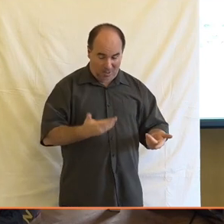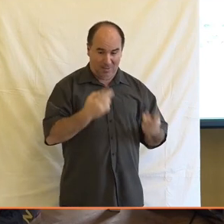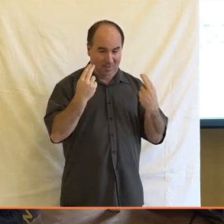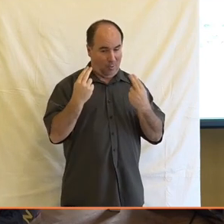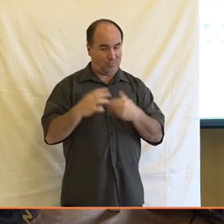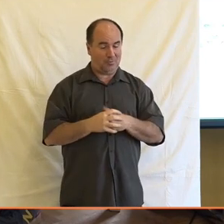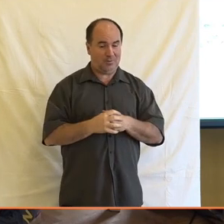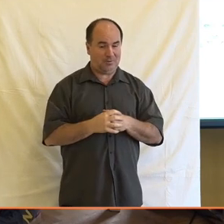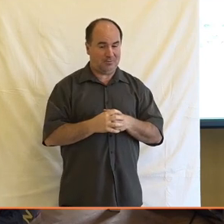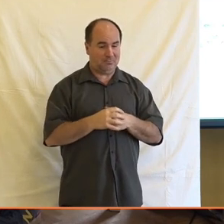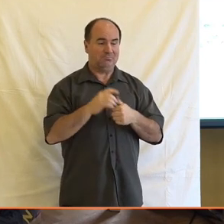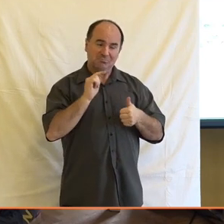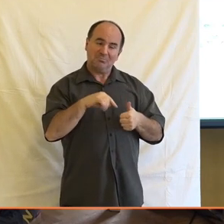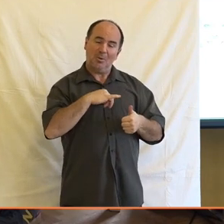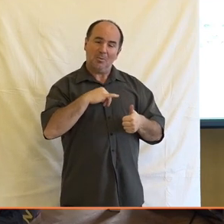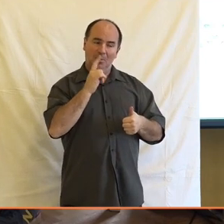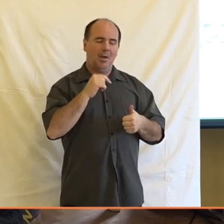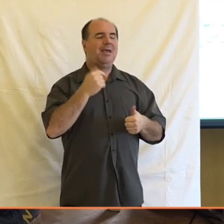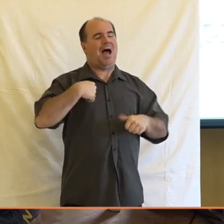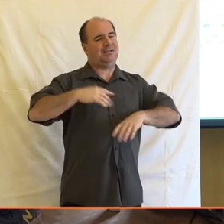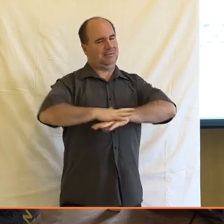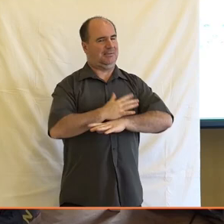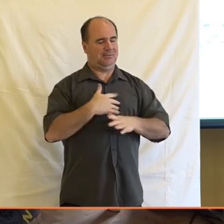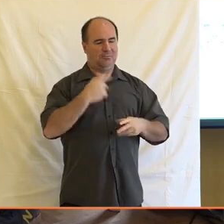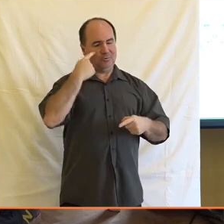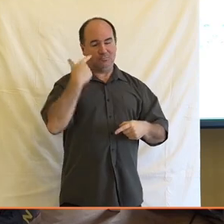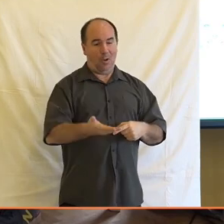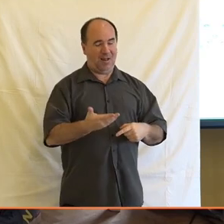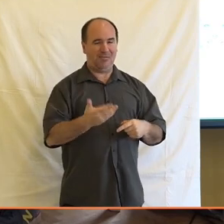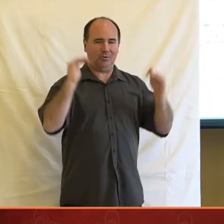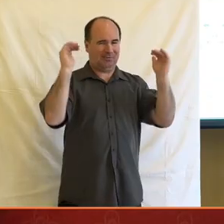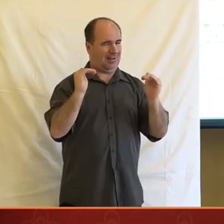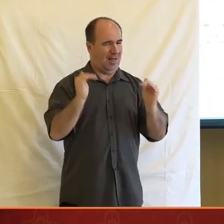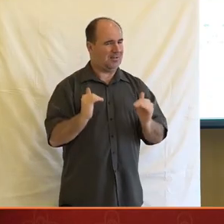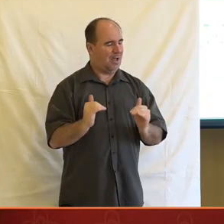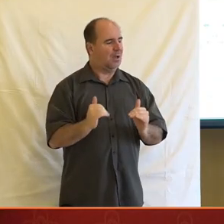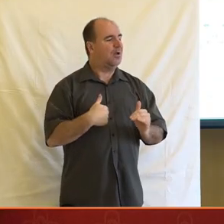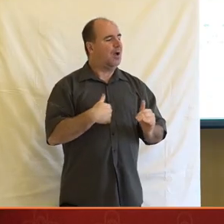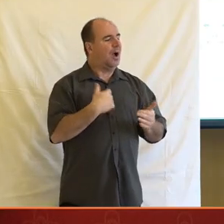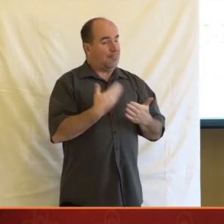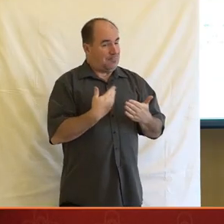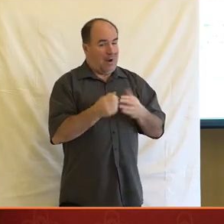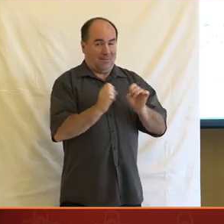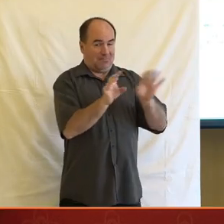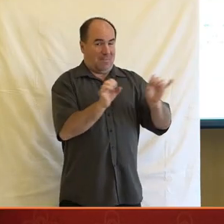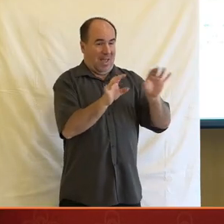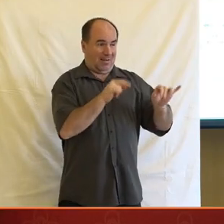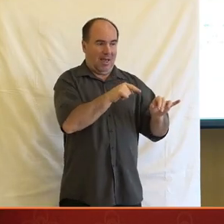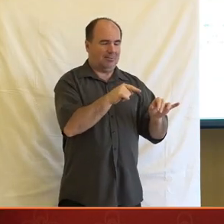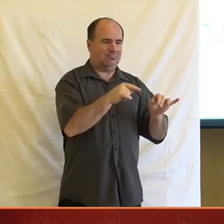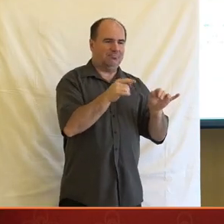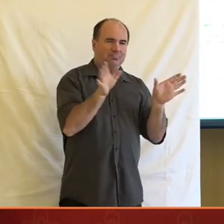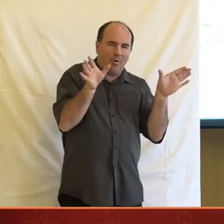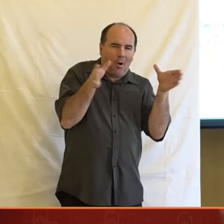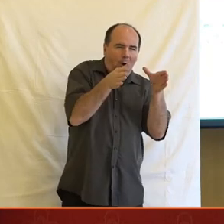víme, že je spíše spolehlivé méně. A právě to, co jsem měl já možnost vidět v minulosti v médiích, právě ta orientace na, řeknu v uvozovkách,